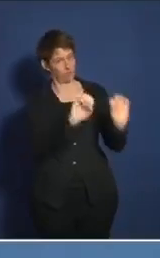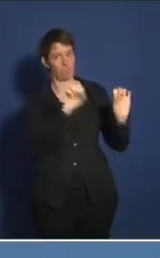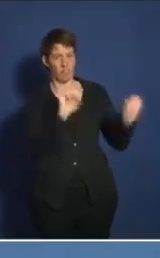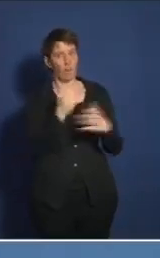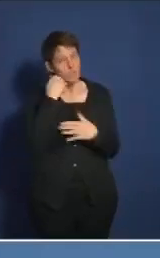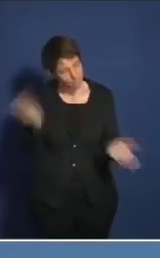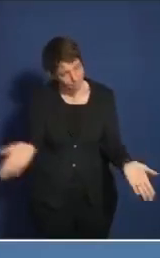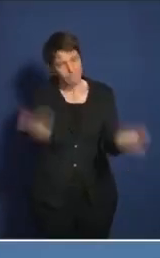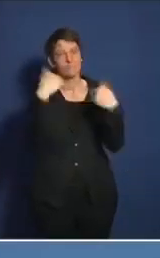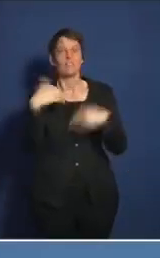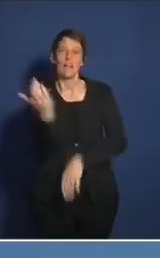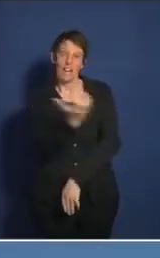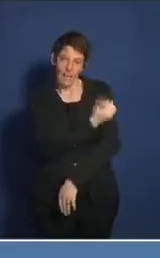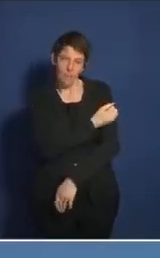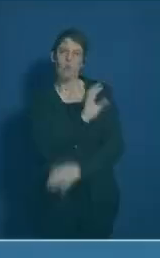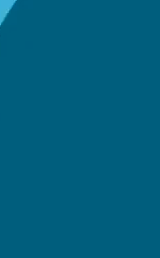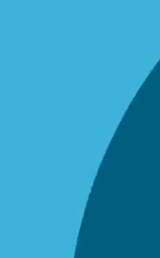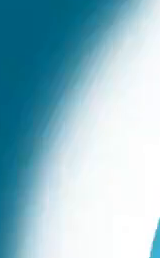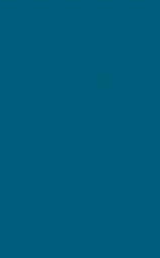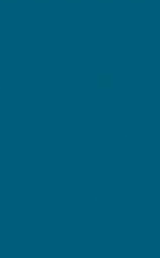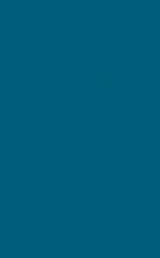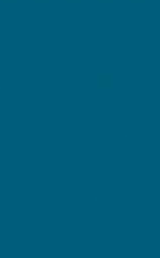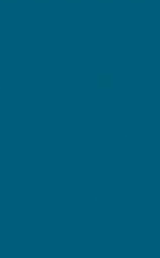impfen zu lassen nach der vorgegebenen Priorität.